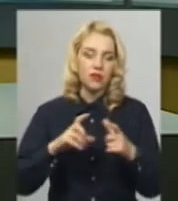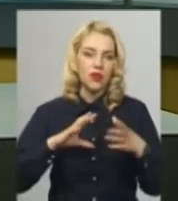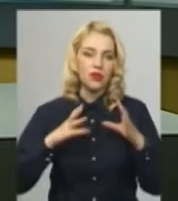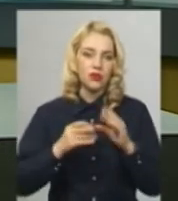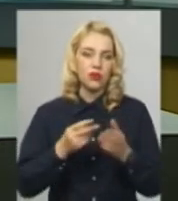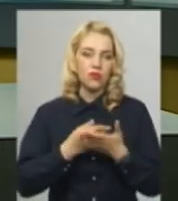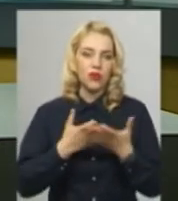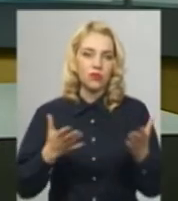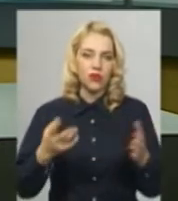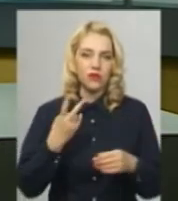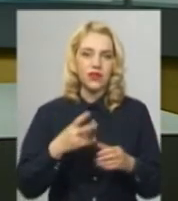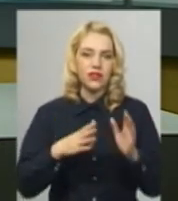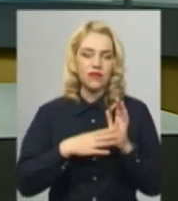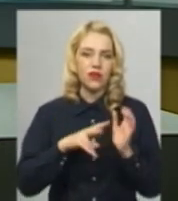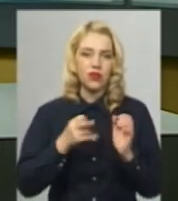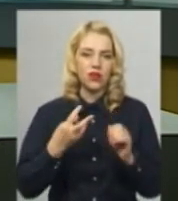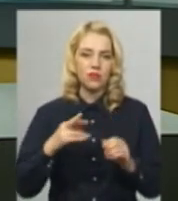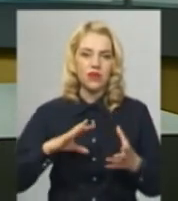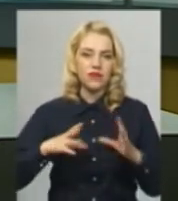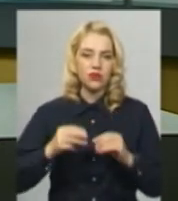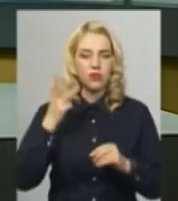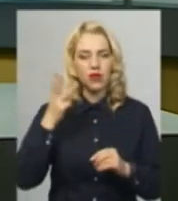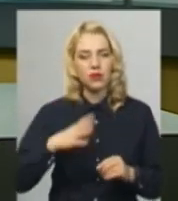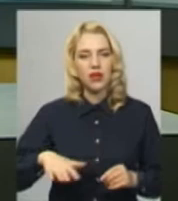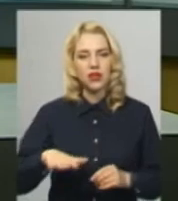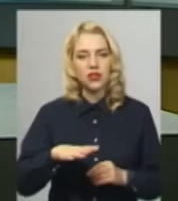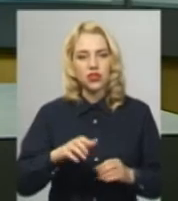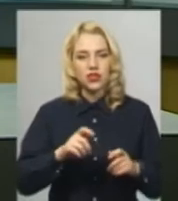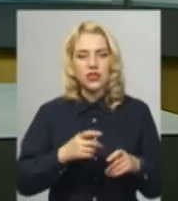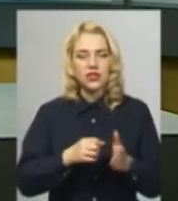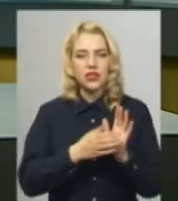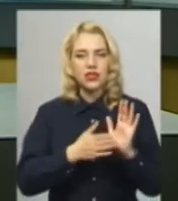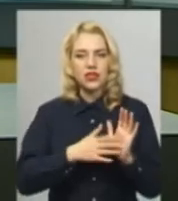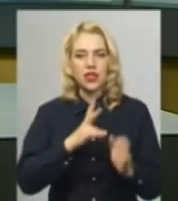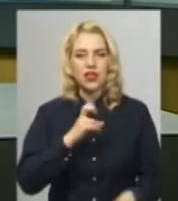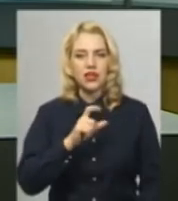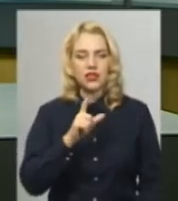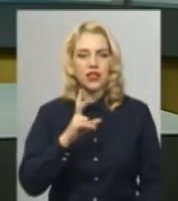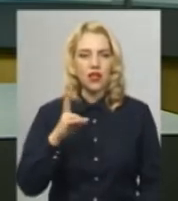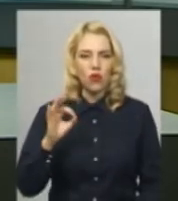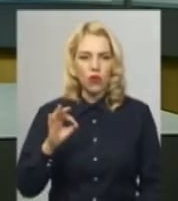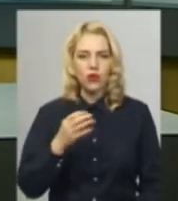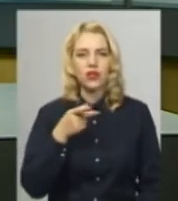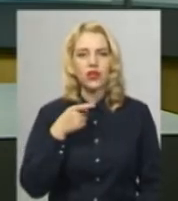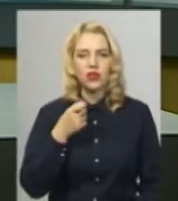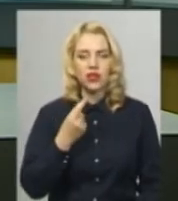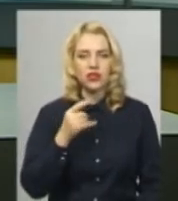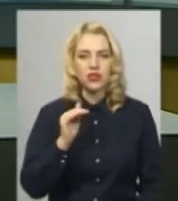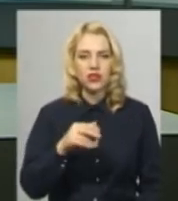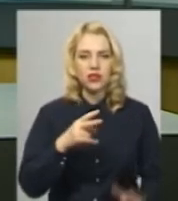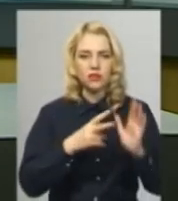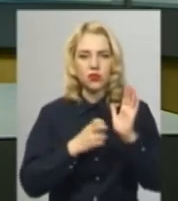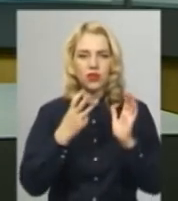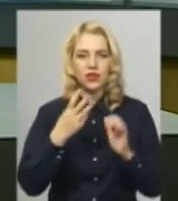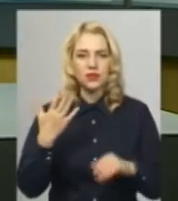оприлюднять 29 липня. Загалом на Хмельниччині зареєструвались на ЗНО 11 тисяч 735 осіб. З